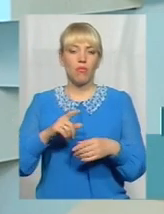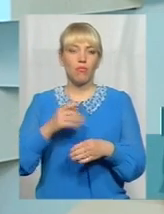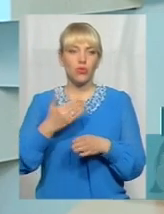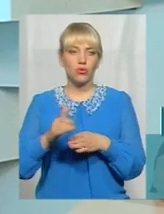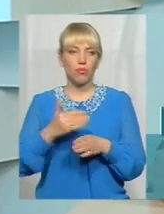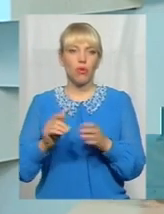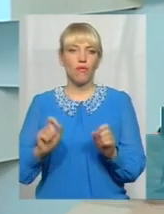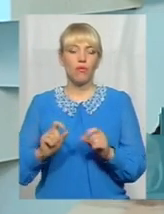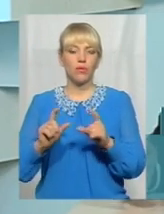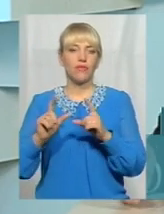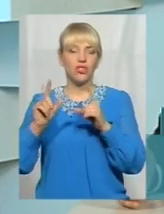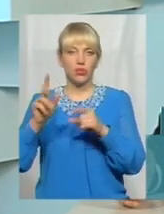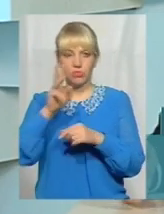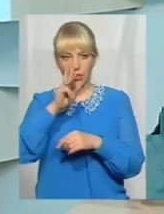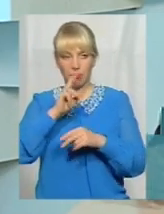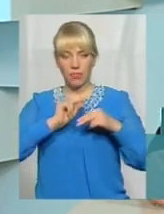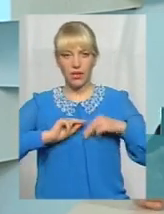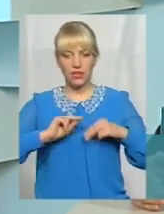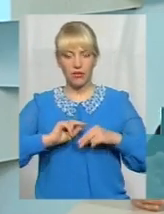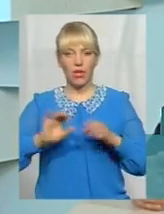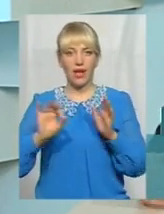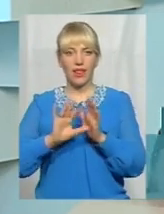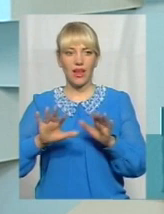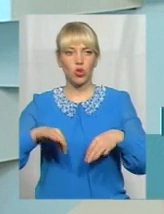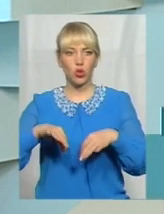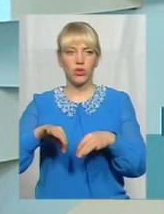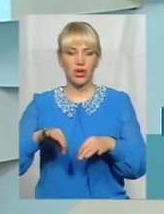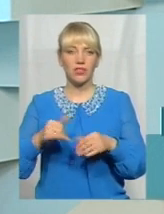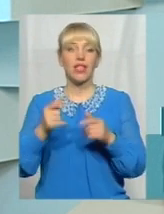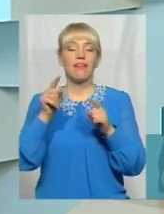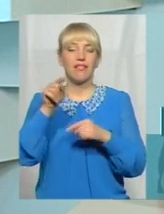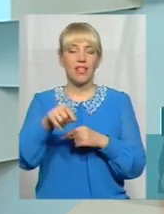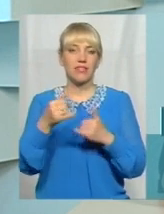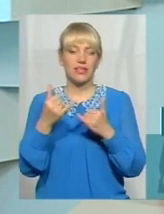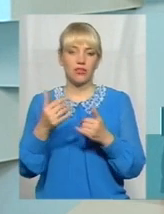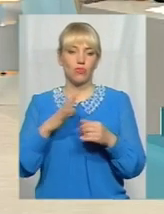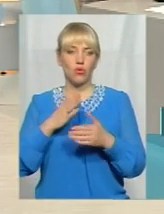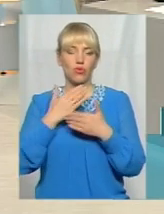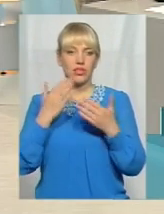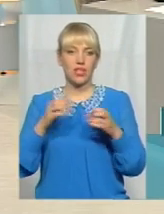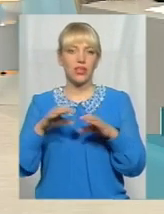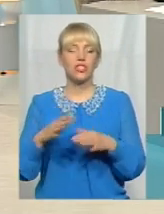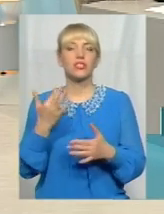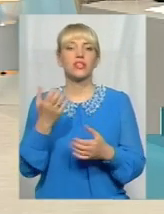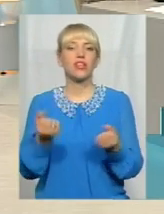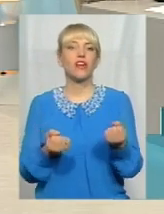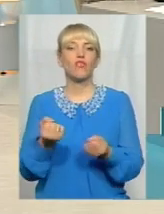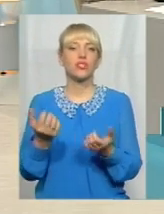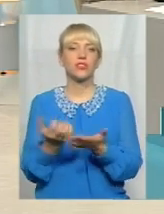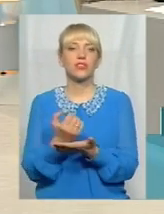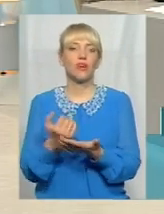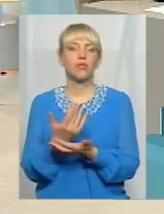заробітну плату працівникам електротрансу. Навіть зараз останнє рішення було прийнято. Скільки зараз водій заробляє?